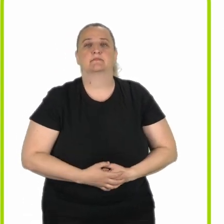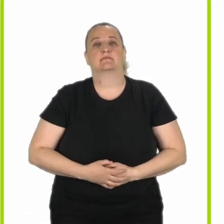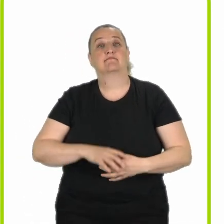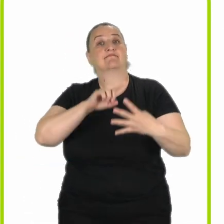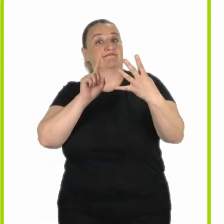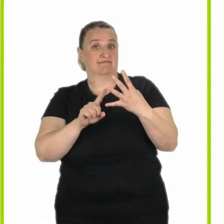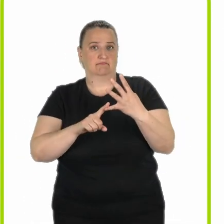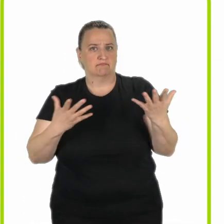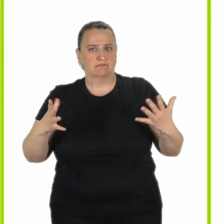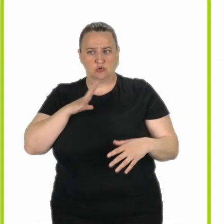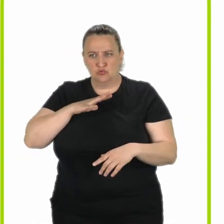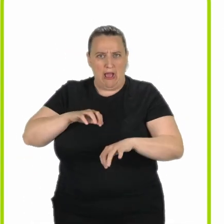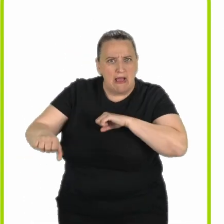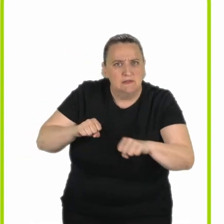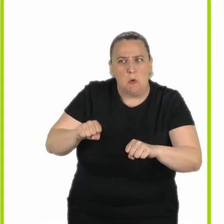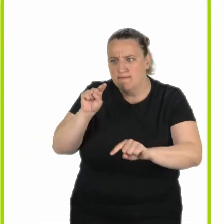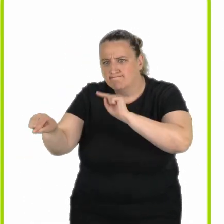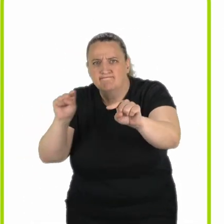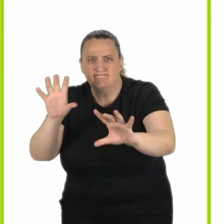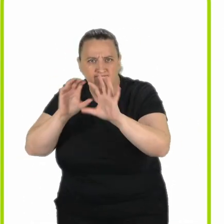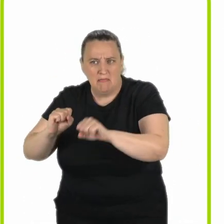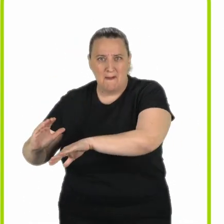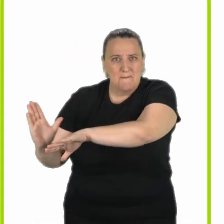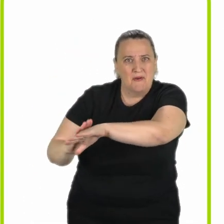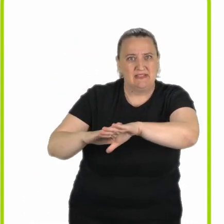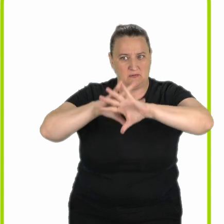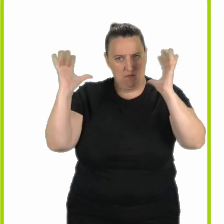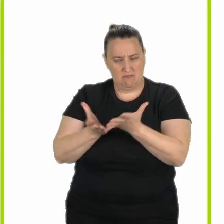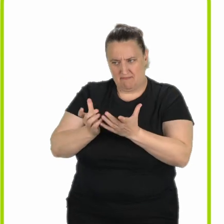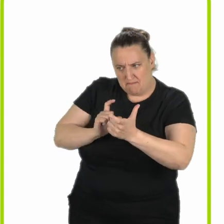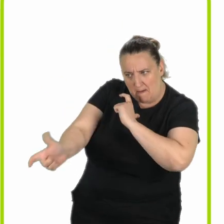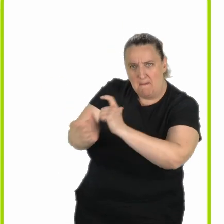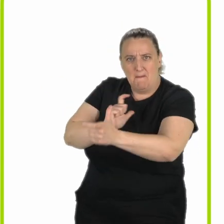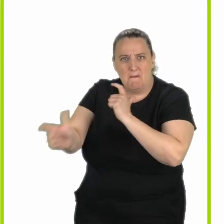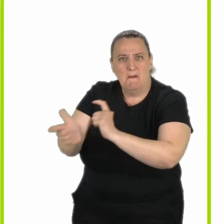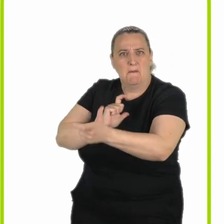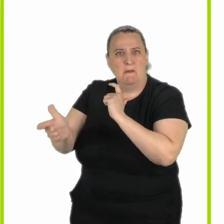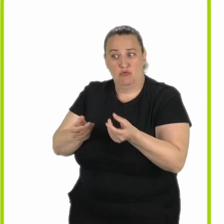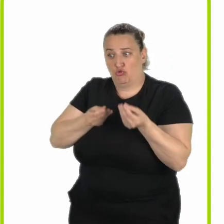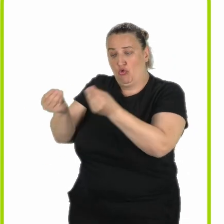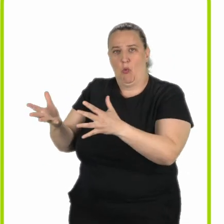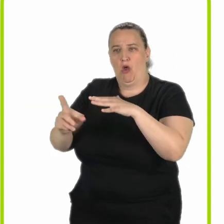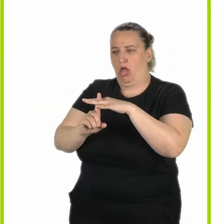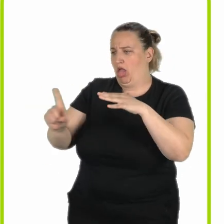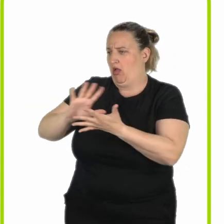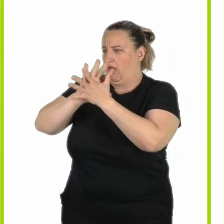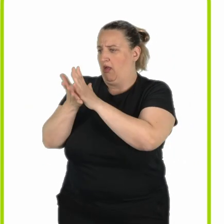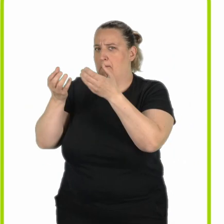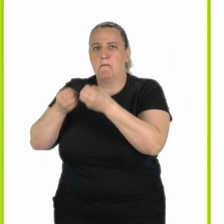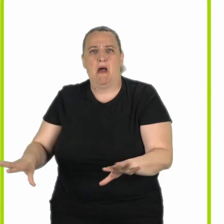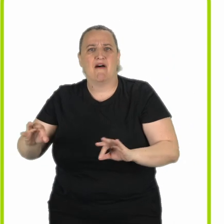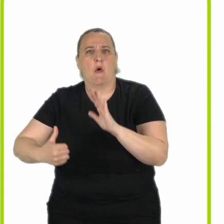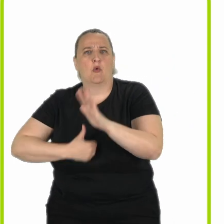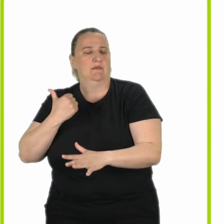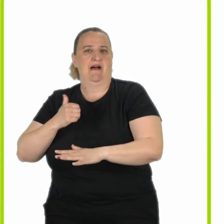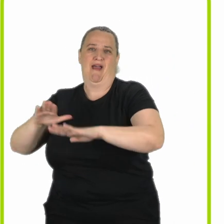La réalisation d'actions de repérage, de prévention et d'aller vers pour limiter la perte d'autonomie. Le